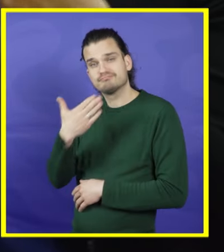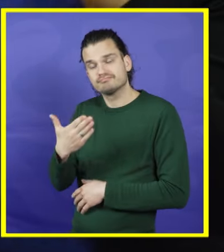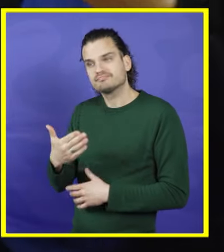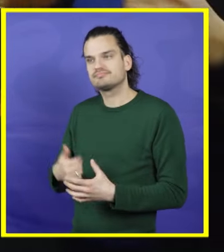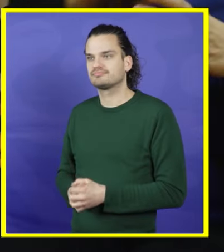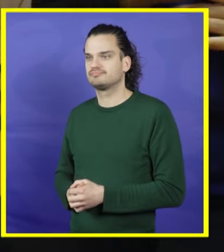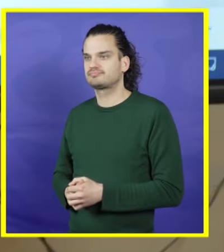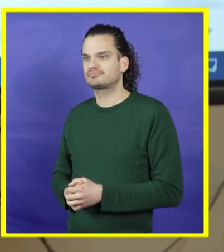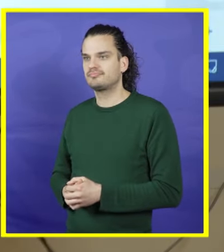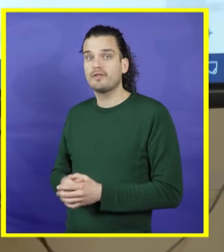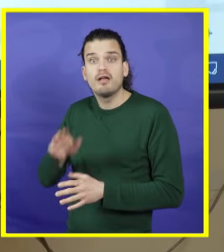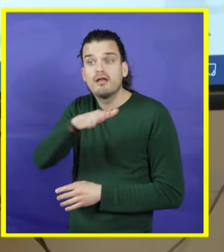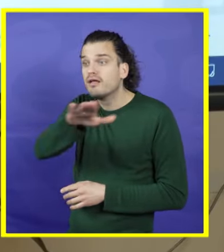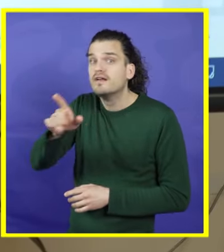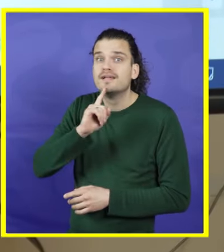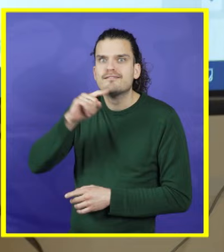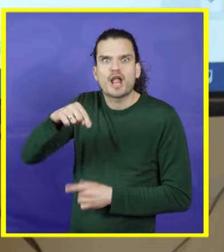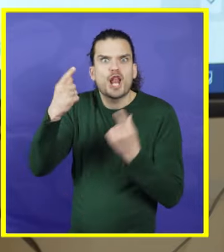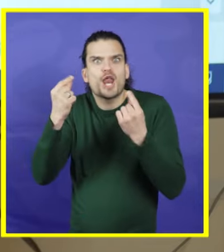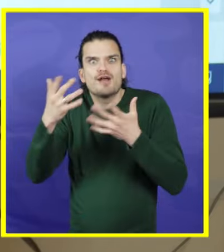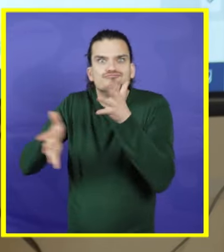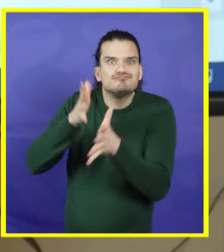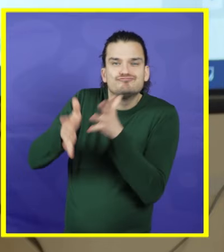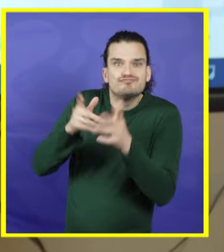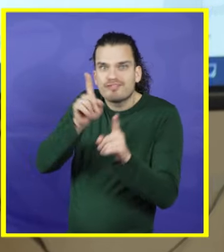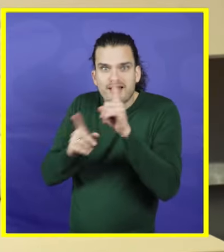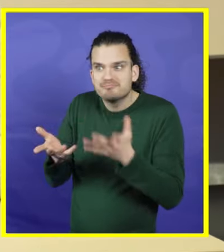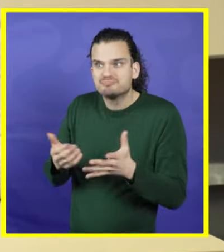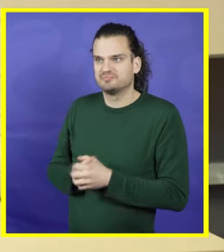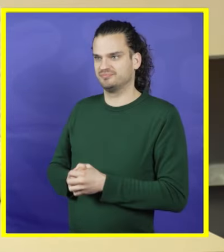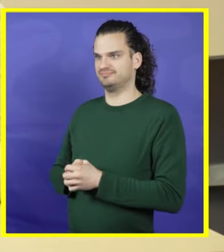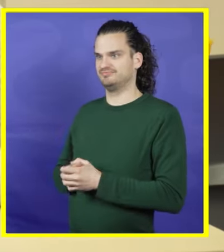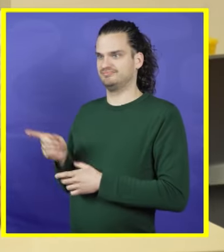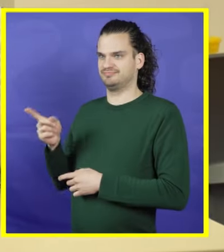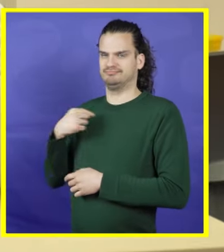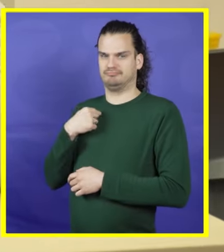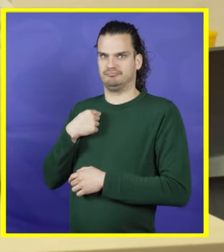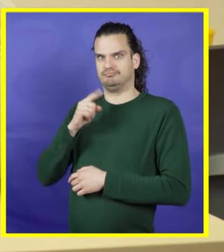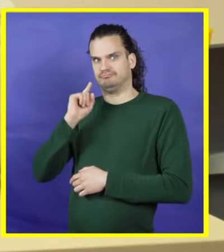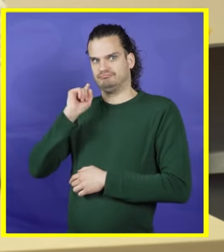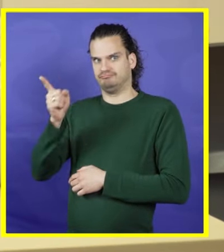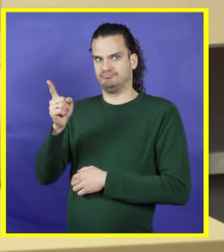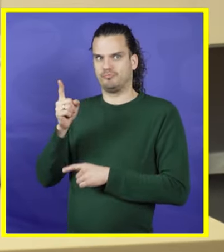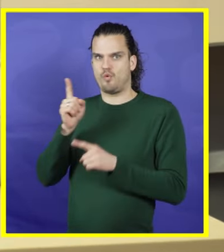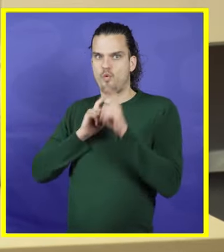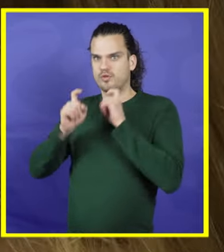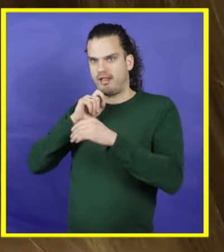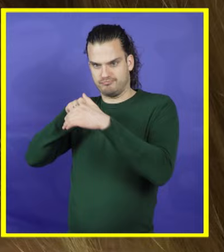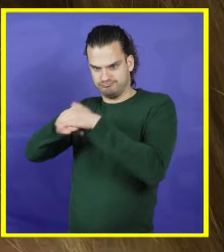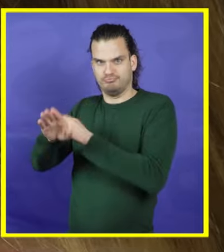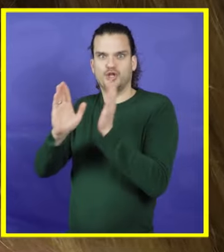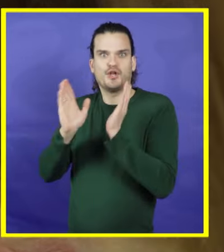Top. Dankjewel. En wie heeft er vandaag iets leuks te vertellen? Sjam. Ik heb een keer in een hotel